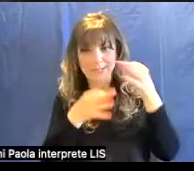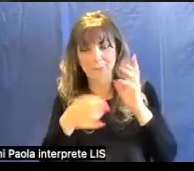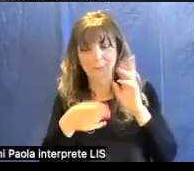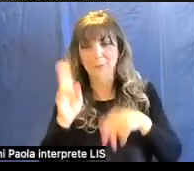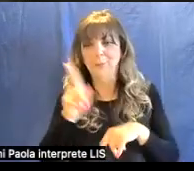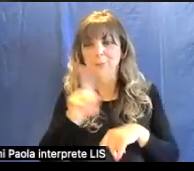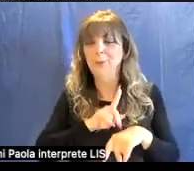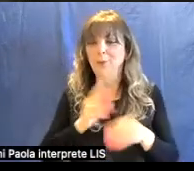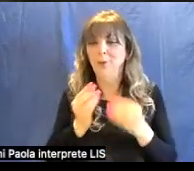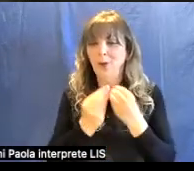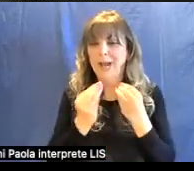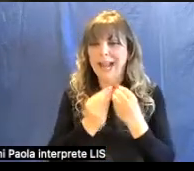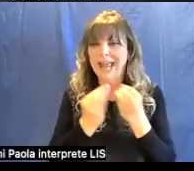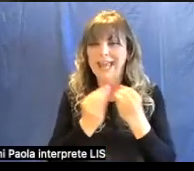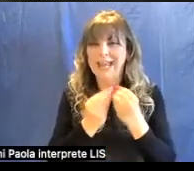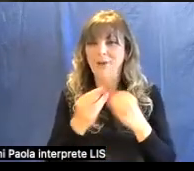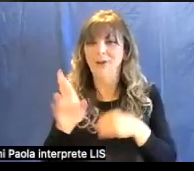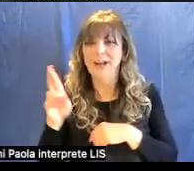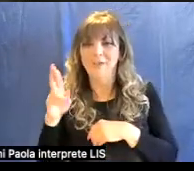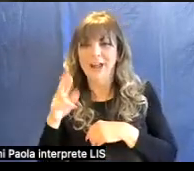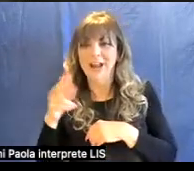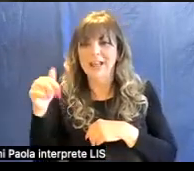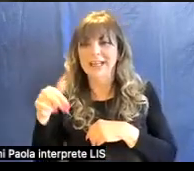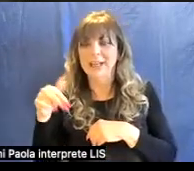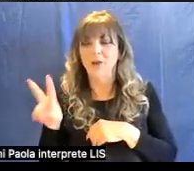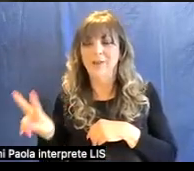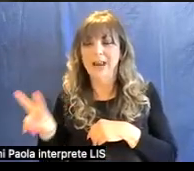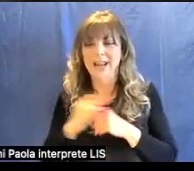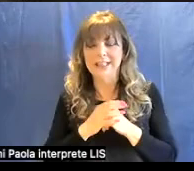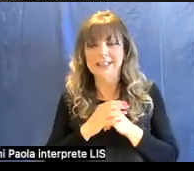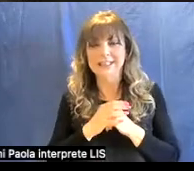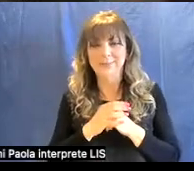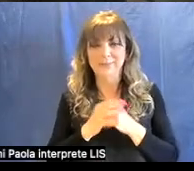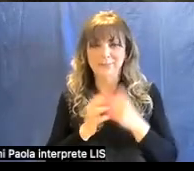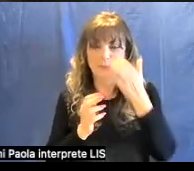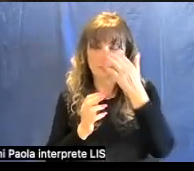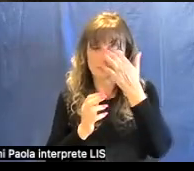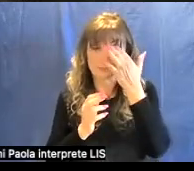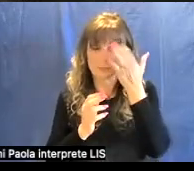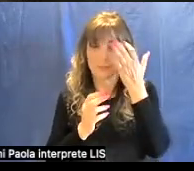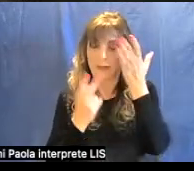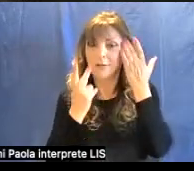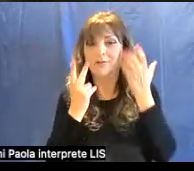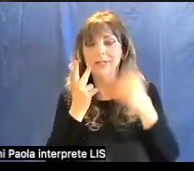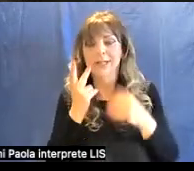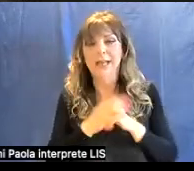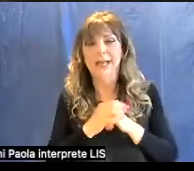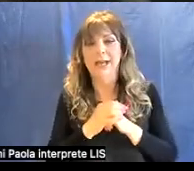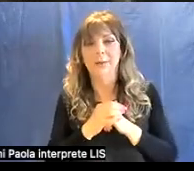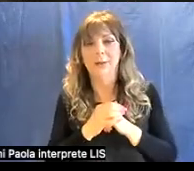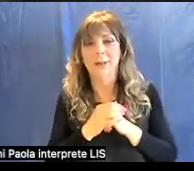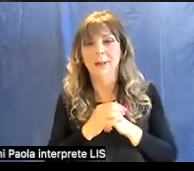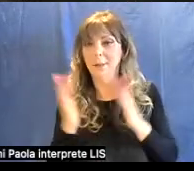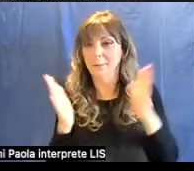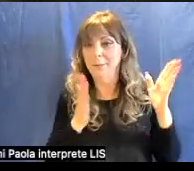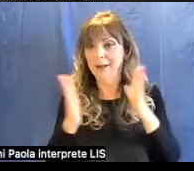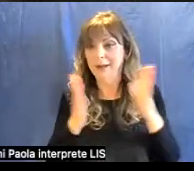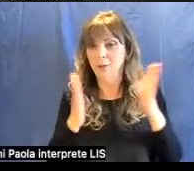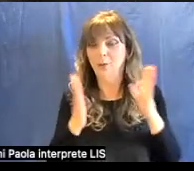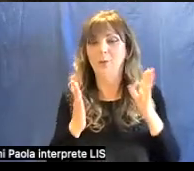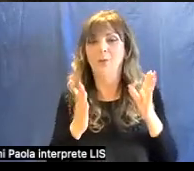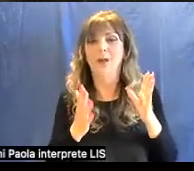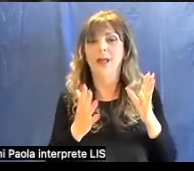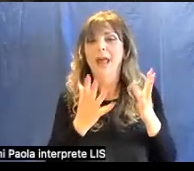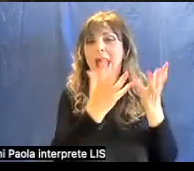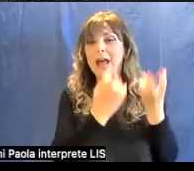anche il mio collega Raffaele e Niccoli Valloso. Vediamo il paragone appunto fra l